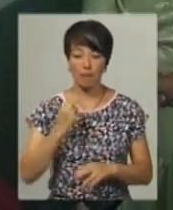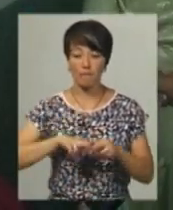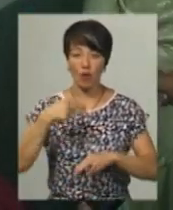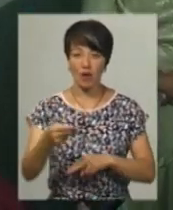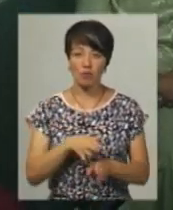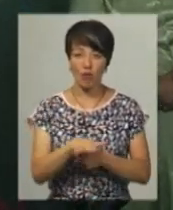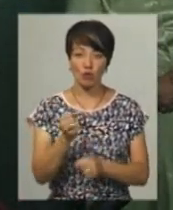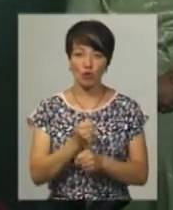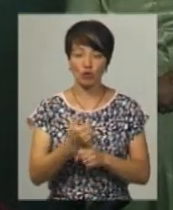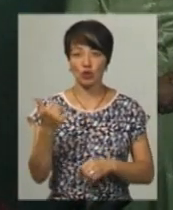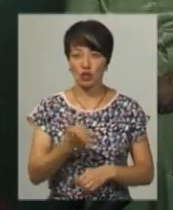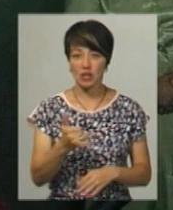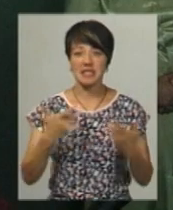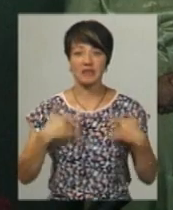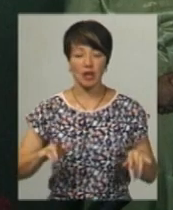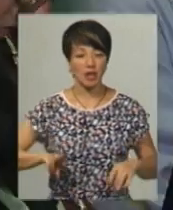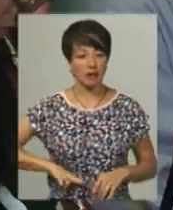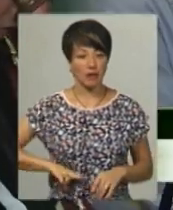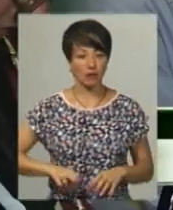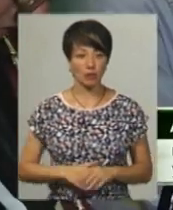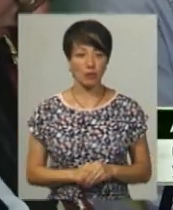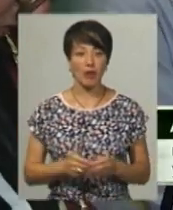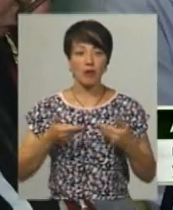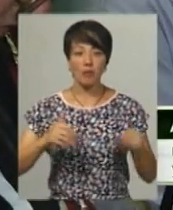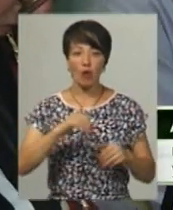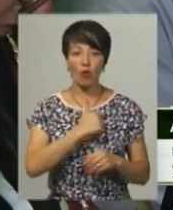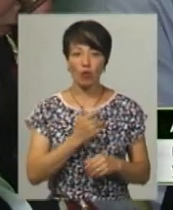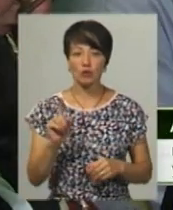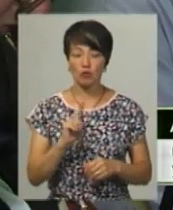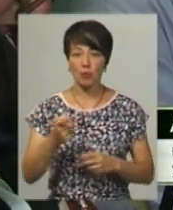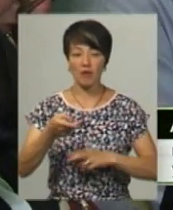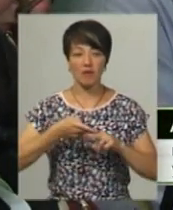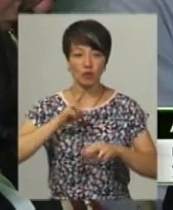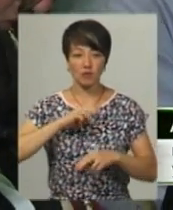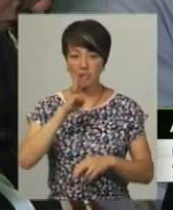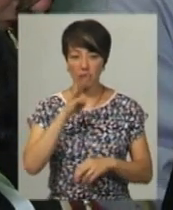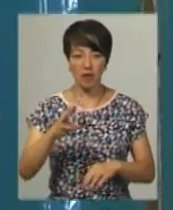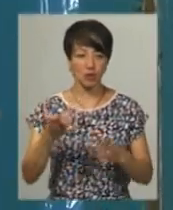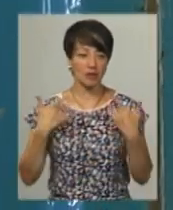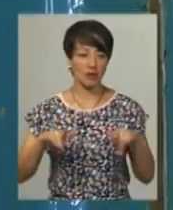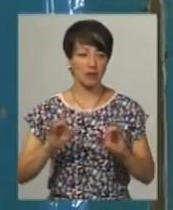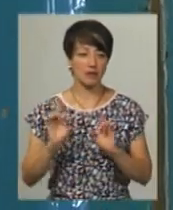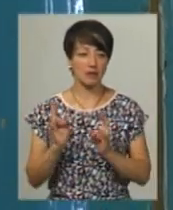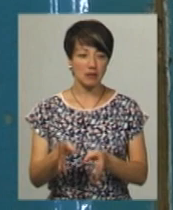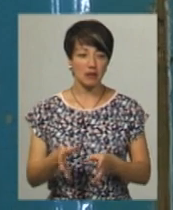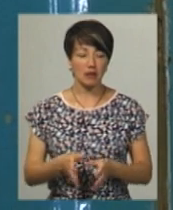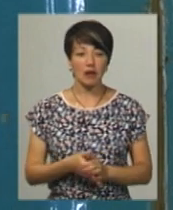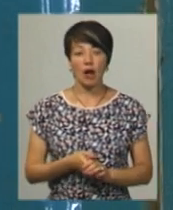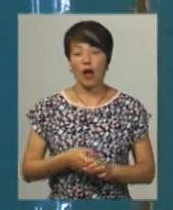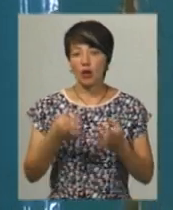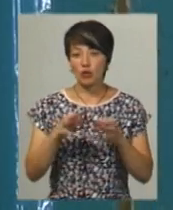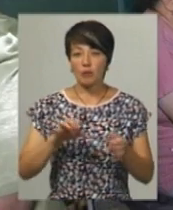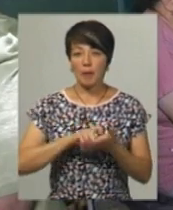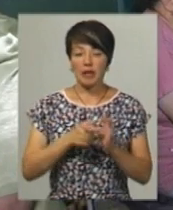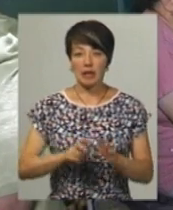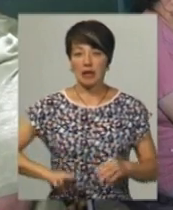повернення повного робочого тижня та звільнення директора. Ми хочемо, щоб він нам звернув зарплату і пішов він нам. Доступ до кабінету директора, кажуть,